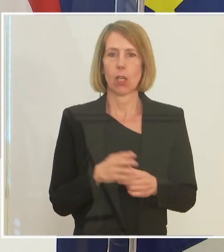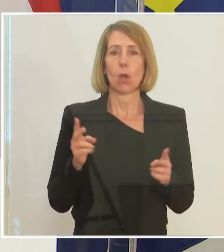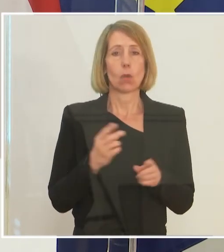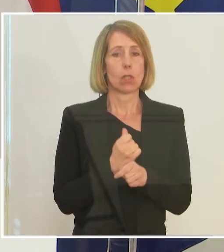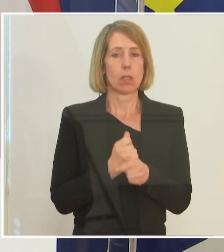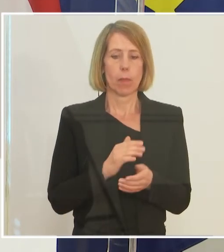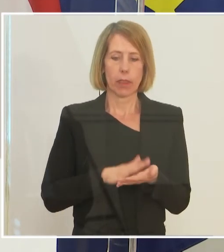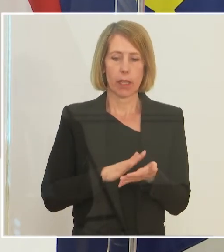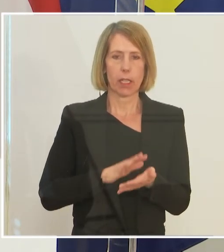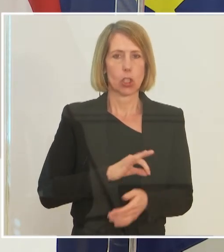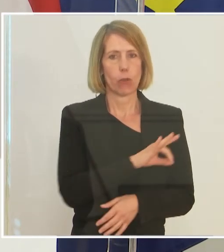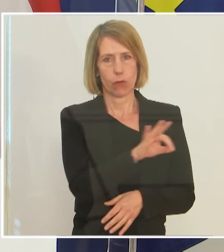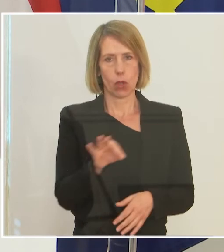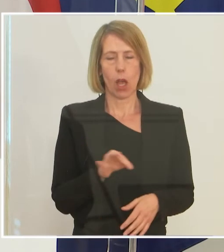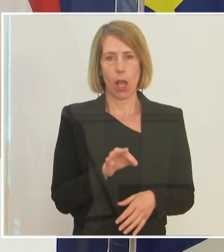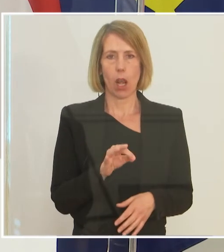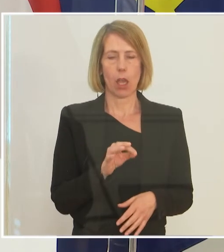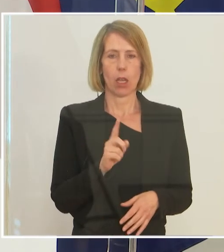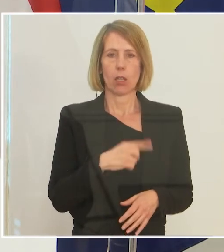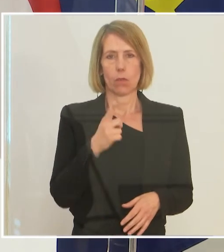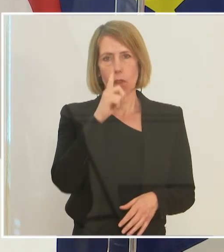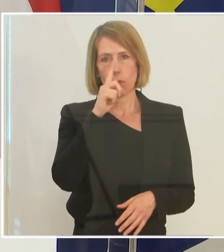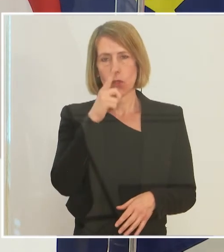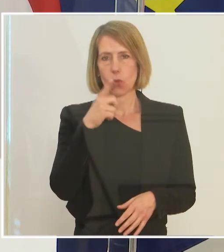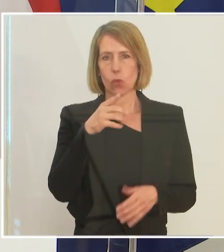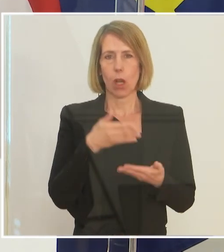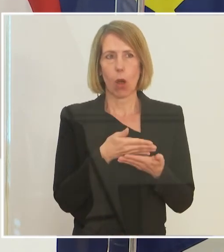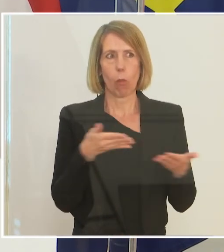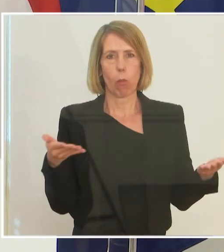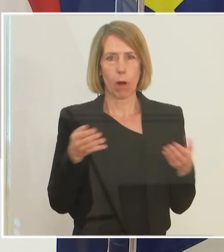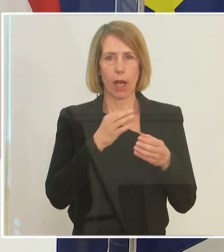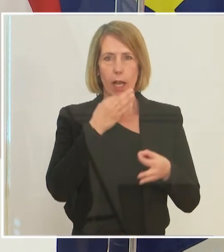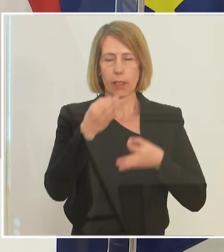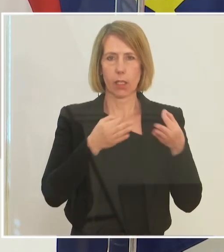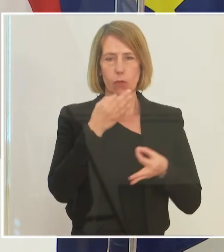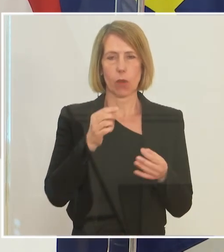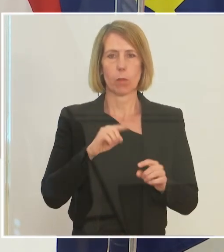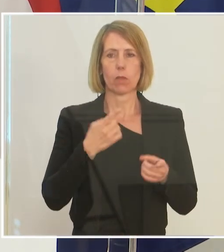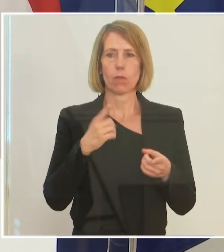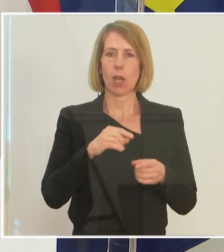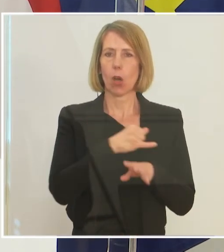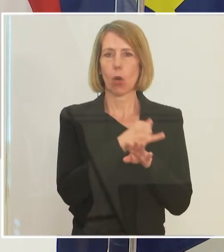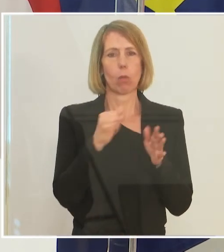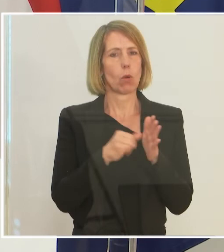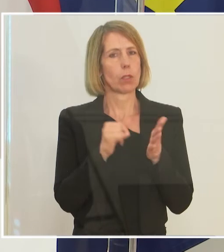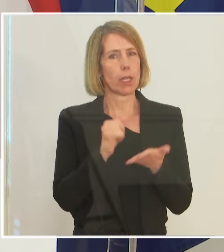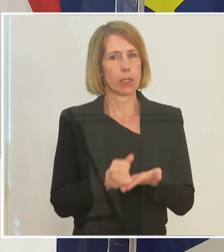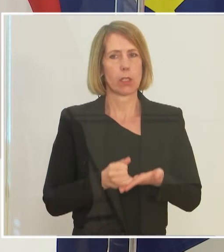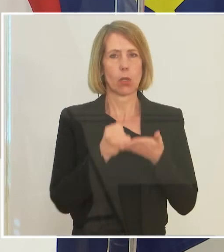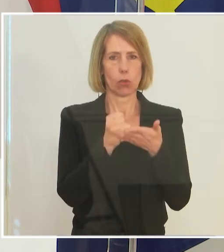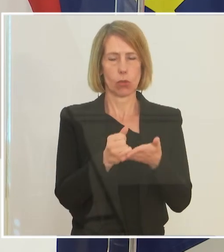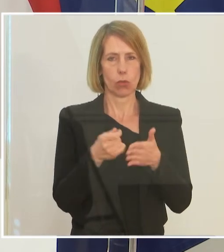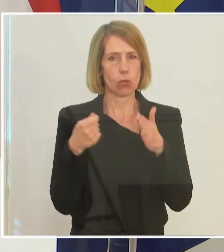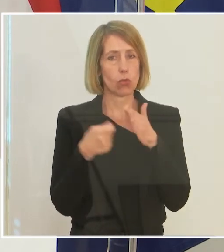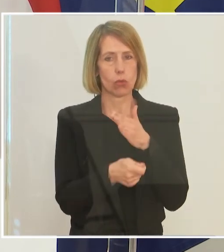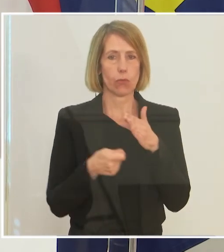natürlich, so breit es geht, zu informieren. Wir unterstützen natürlich auch Projekte finanziell,